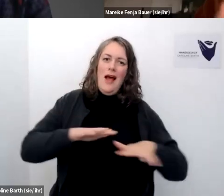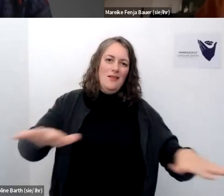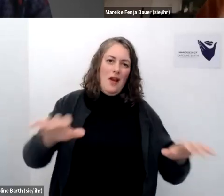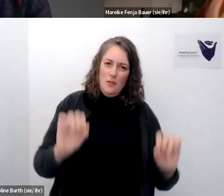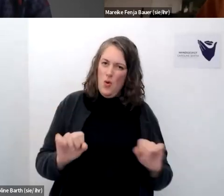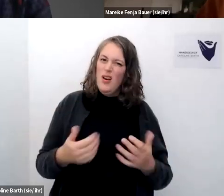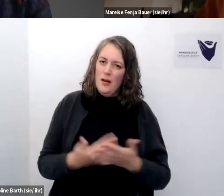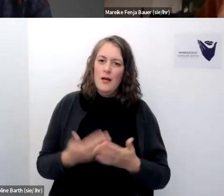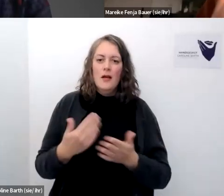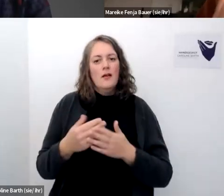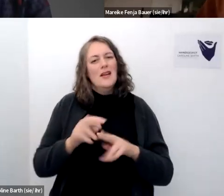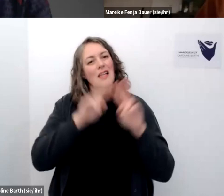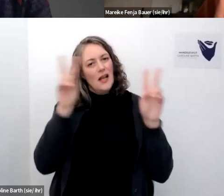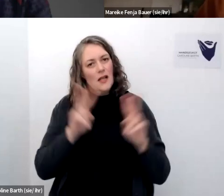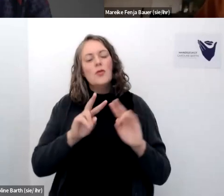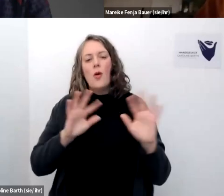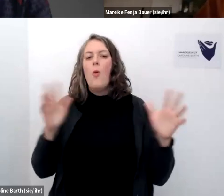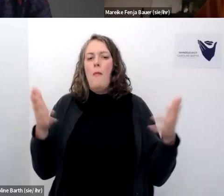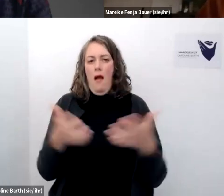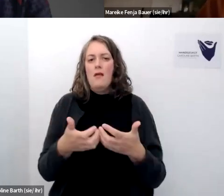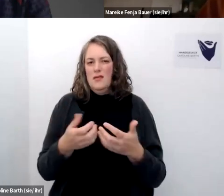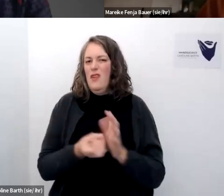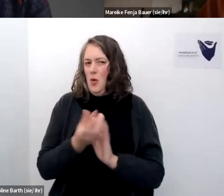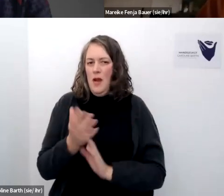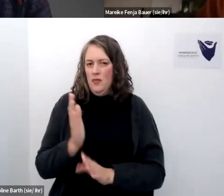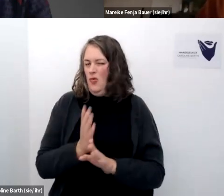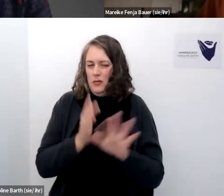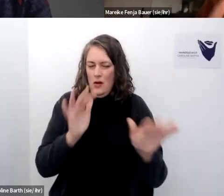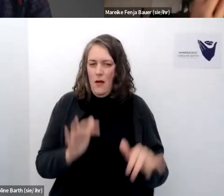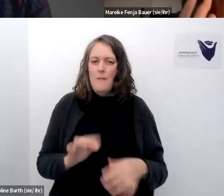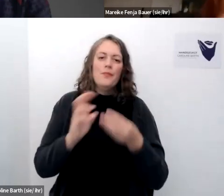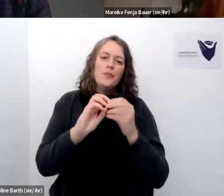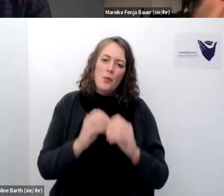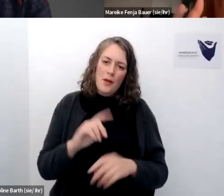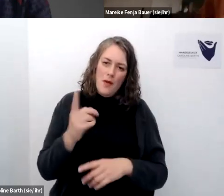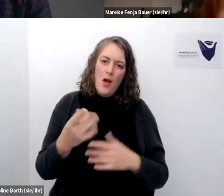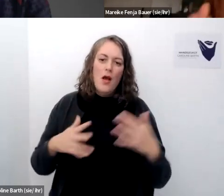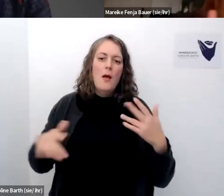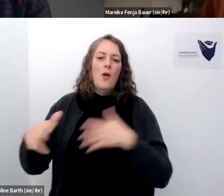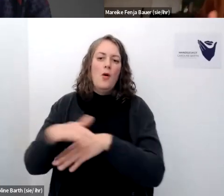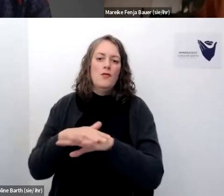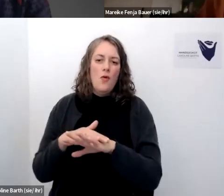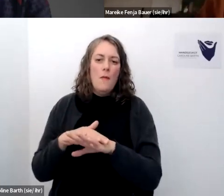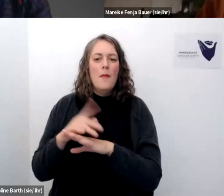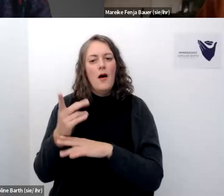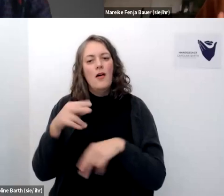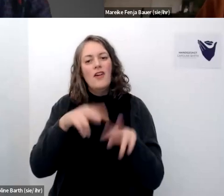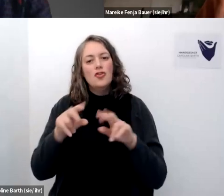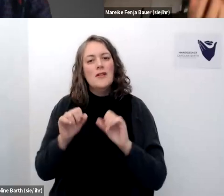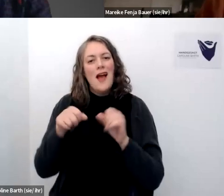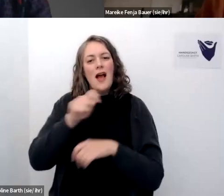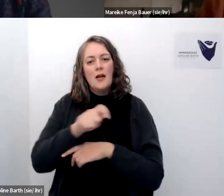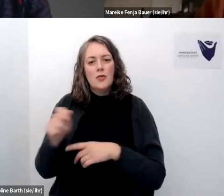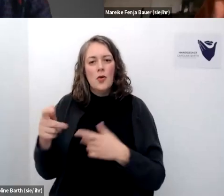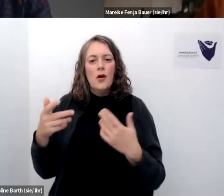internationales globales phänomen und problem was dort ist und auf den plattformen sozusagen haben die verschiedenen akteure dann eben